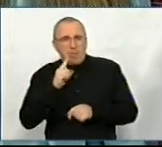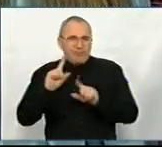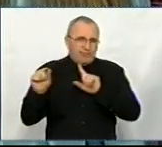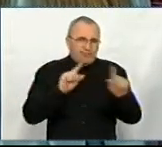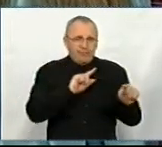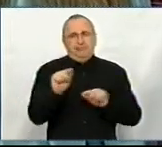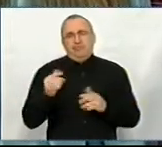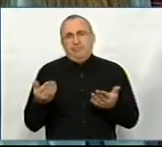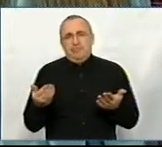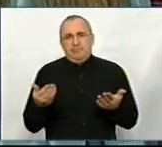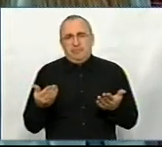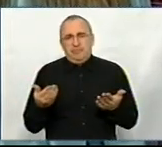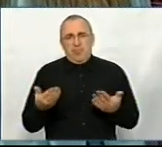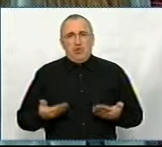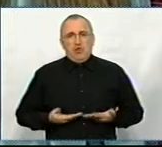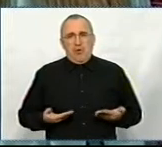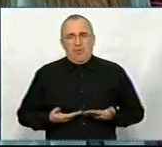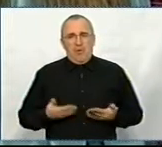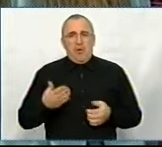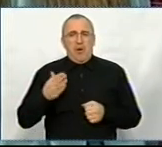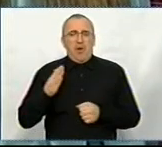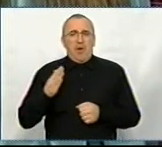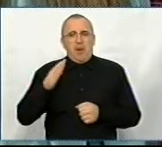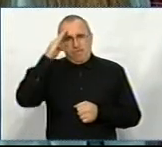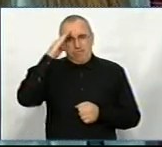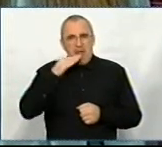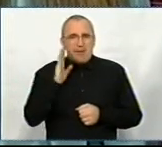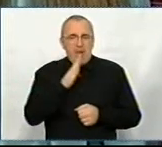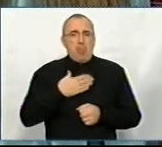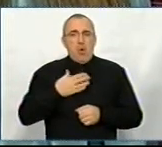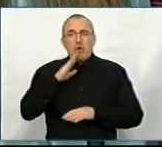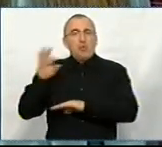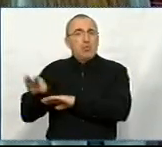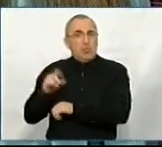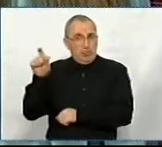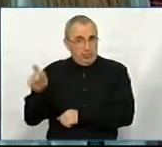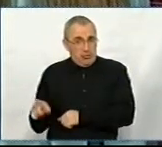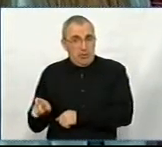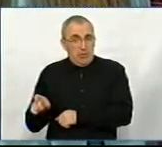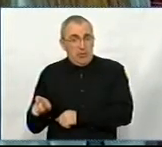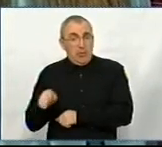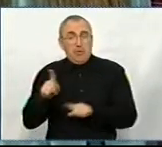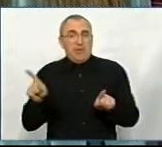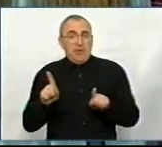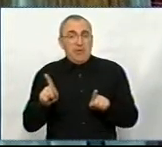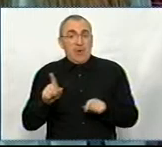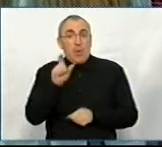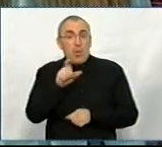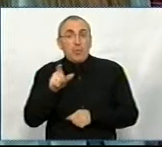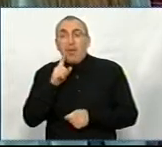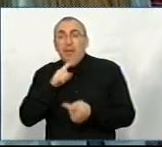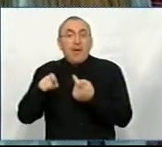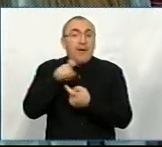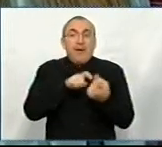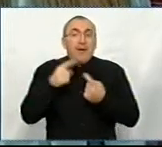живуть батьки моєї дружини. І те, що люди кажуть, те,